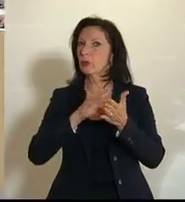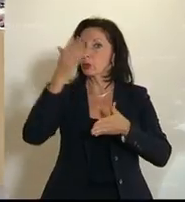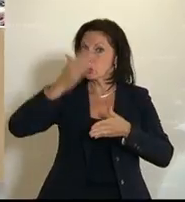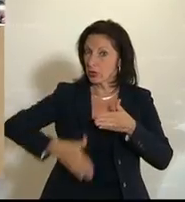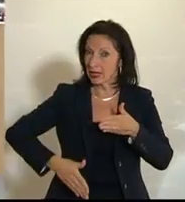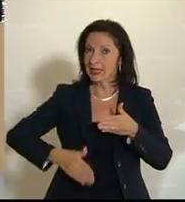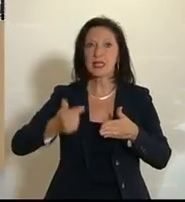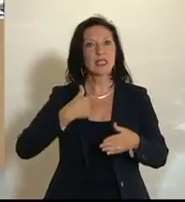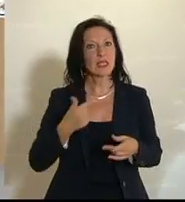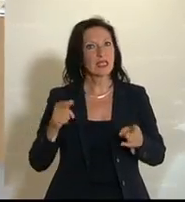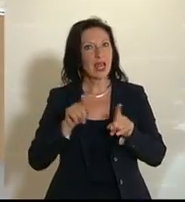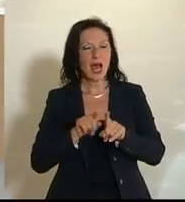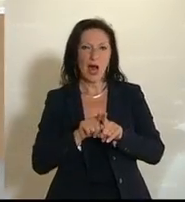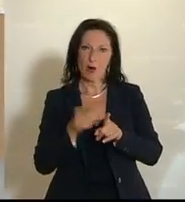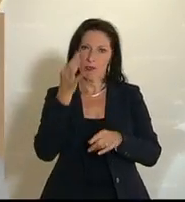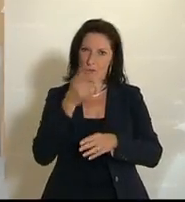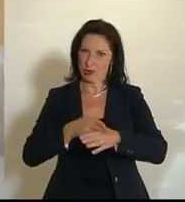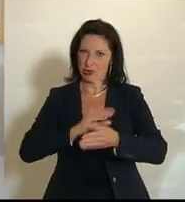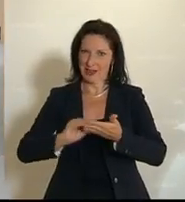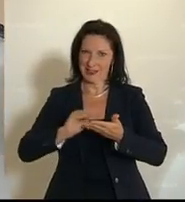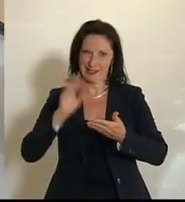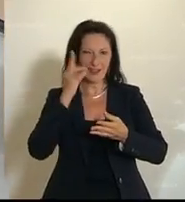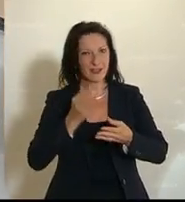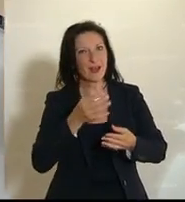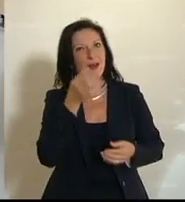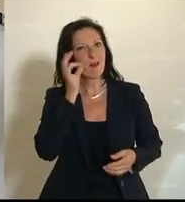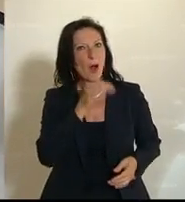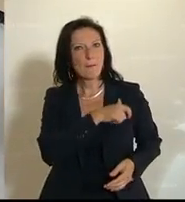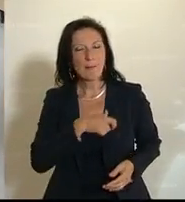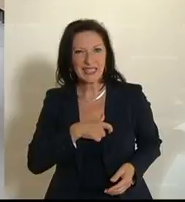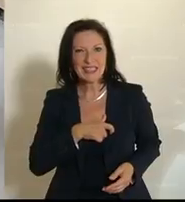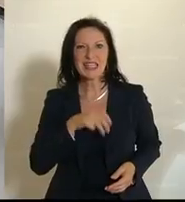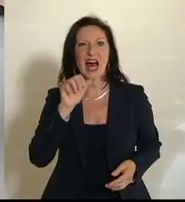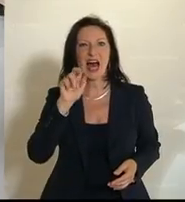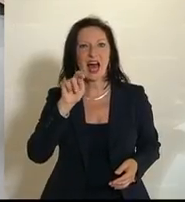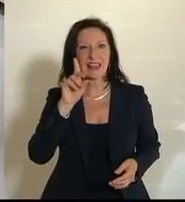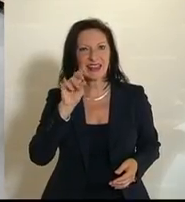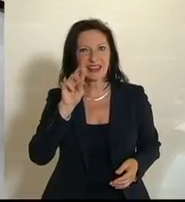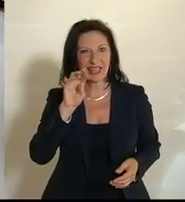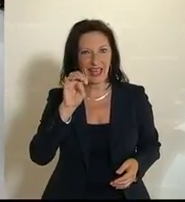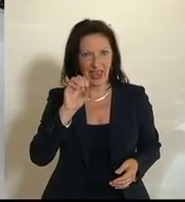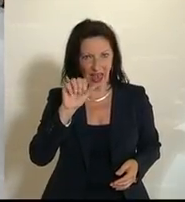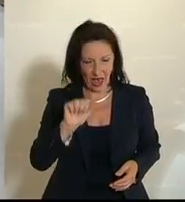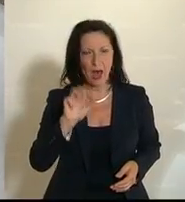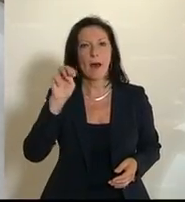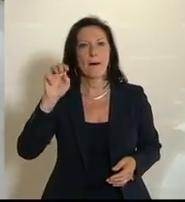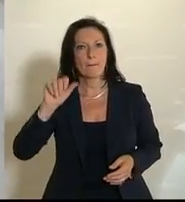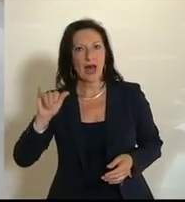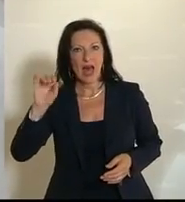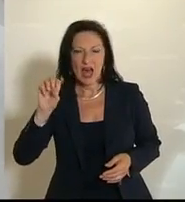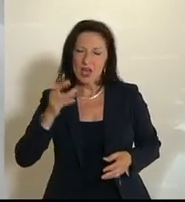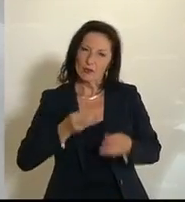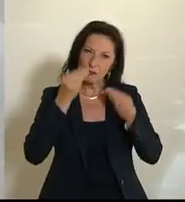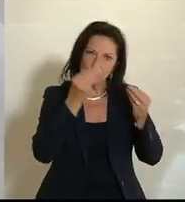Als nächstes kommt Tagesordnungspunkt 2, das 20. Covid-19